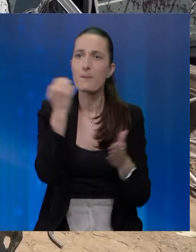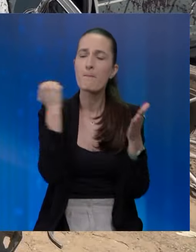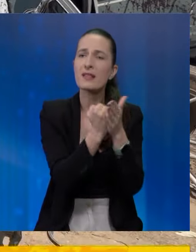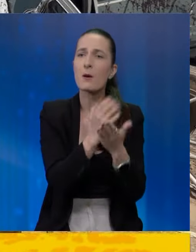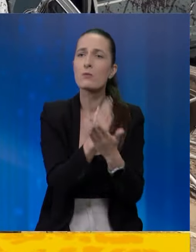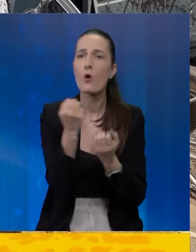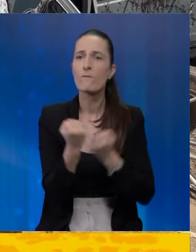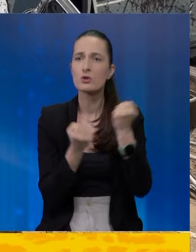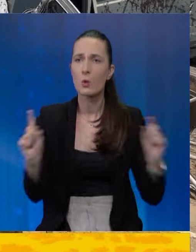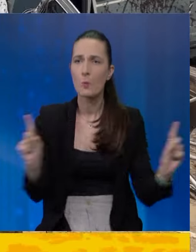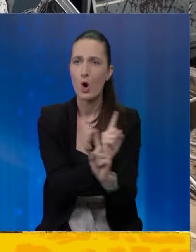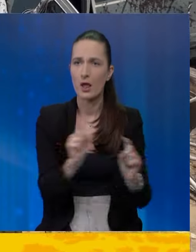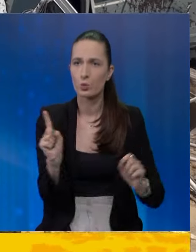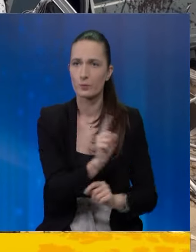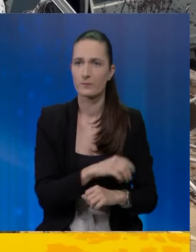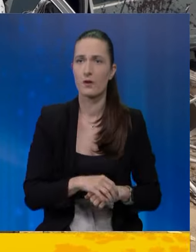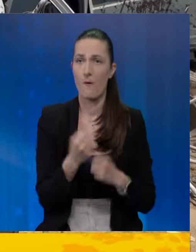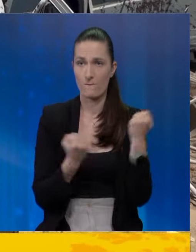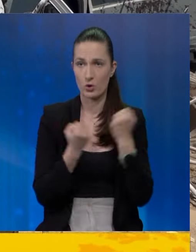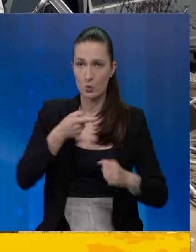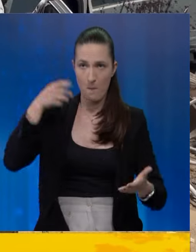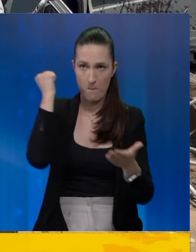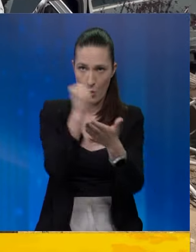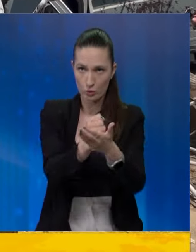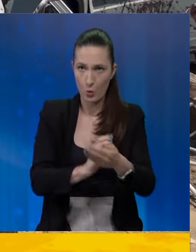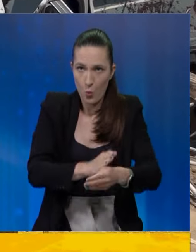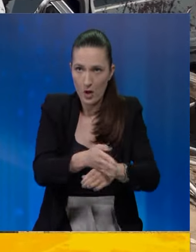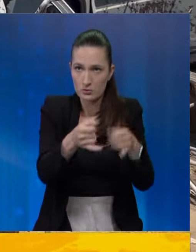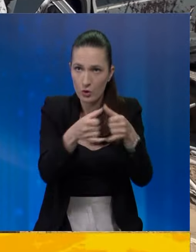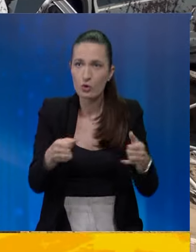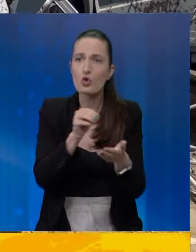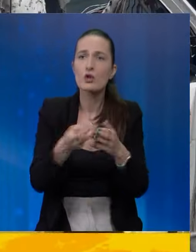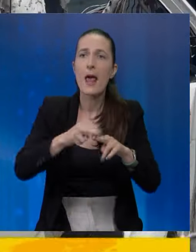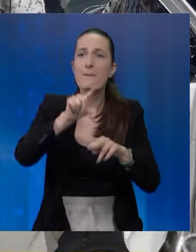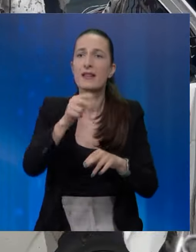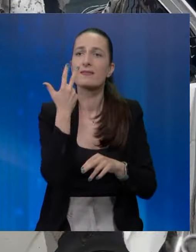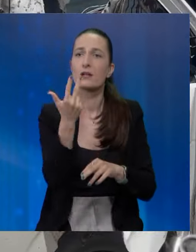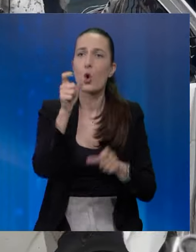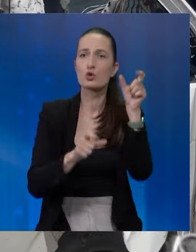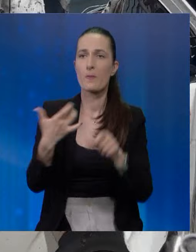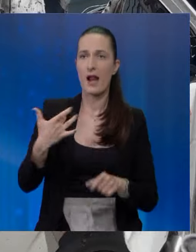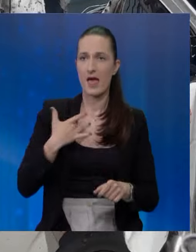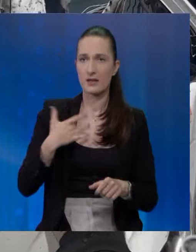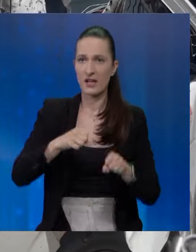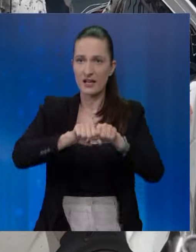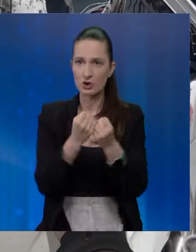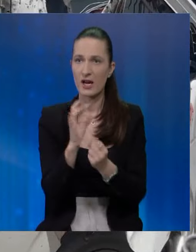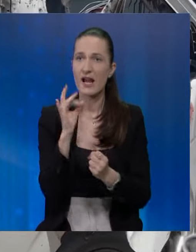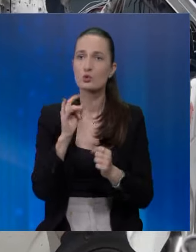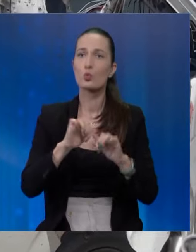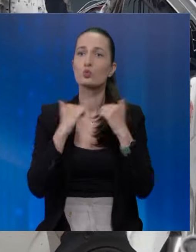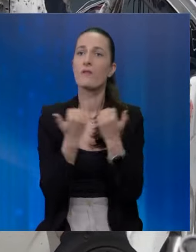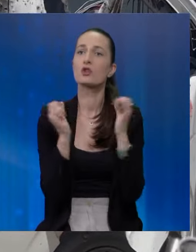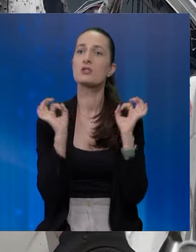meta napada bilo vozilo u pokretu. Vozilo je pogođeno na ulazu u grada, još najmanje tri osobe su ranjene. Kršeći rezoluciju Vijeća